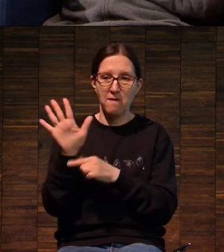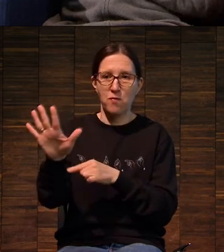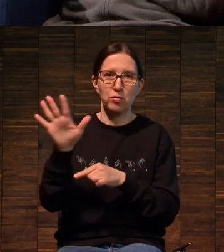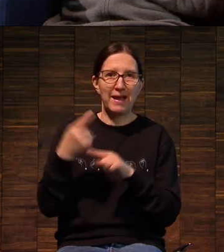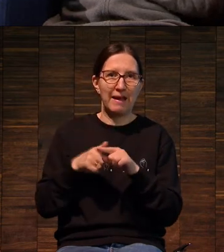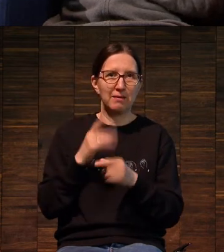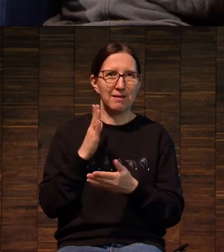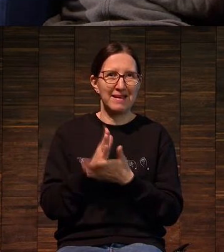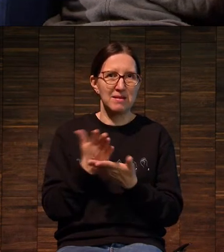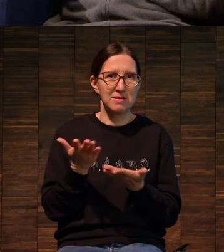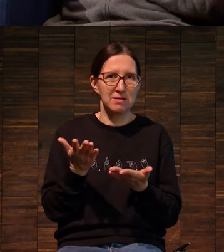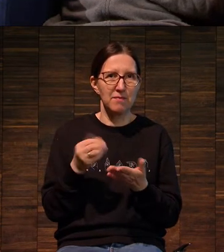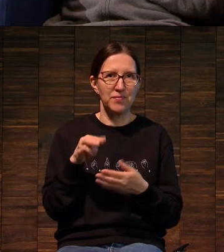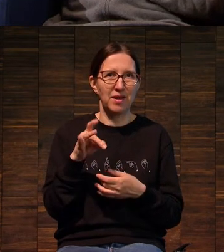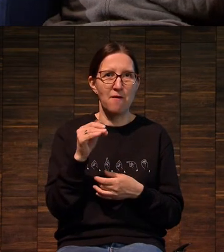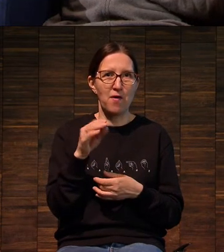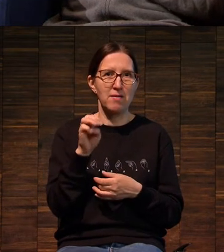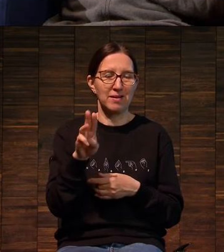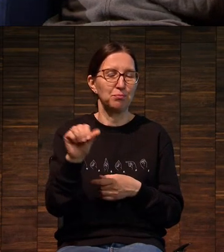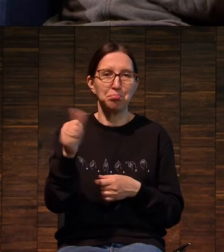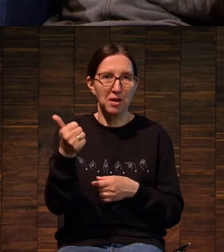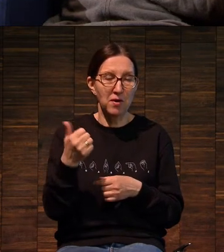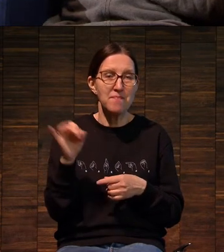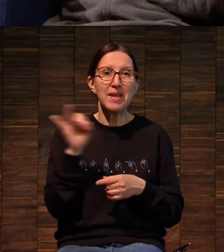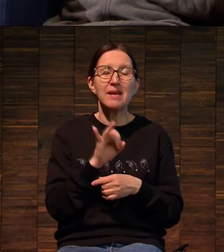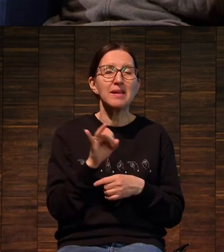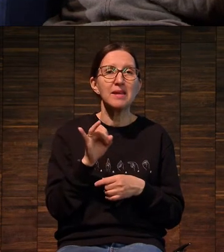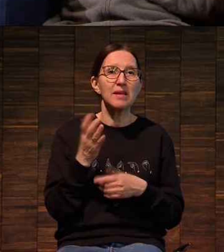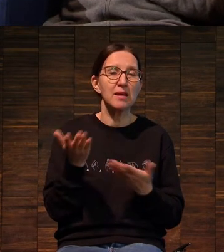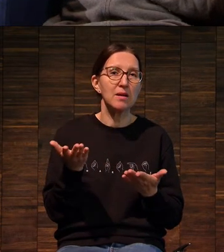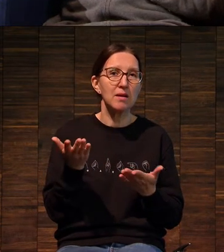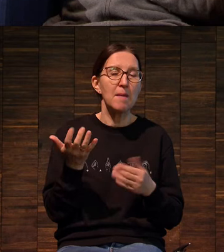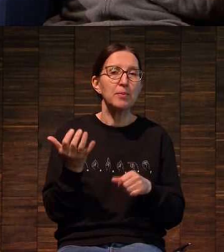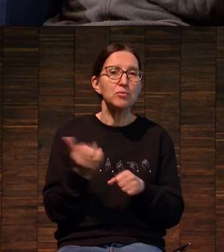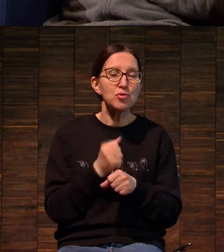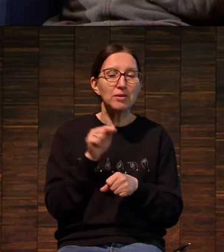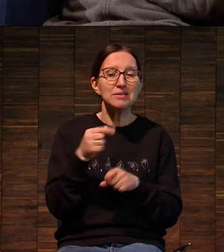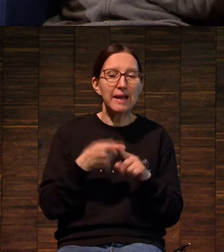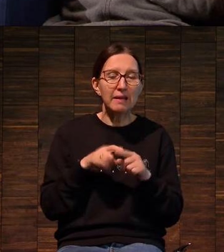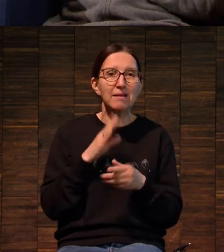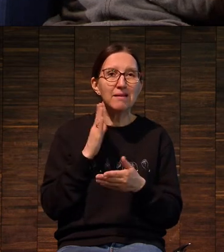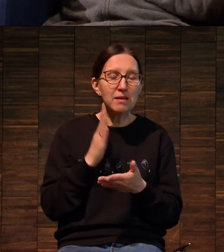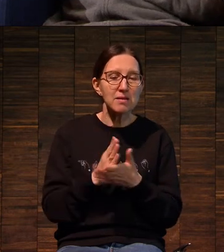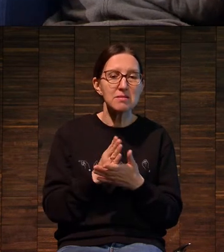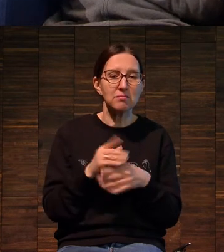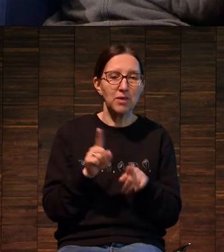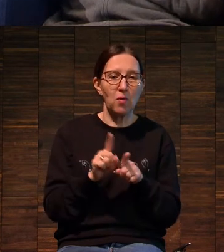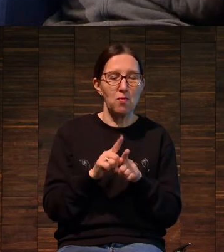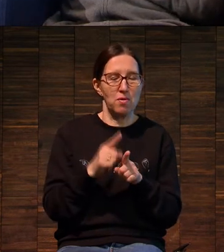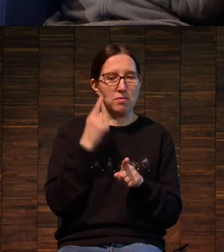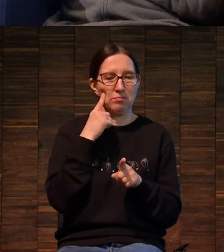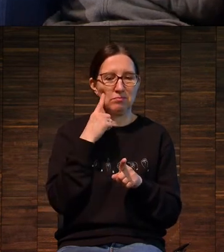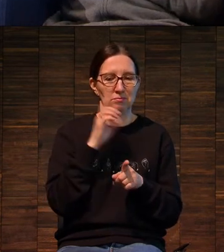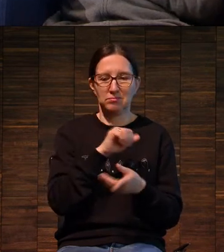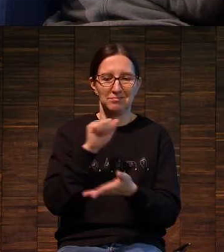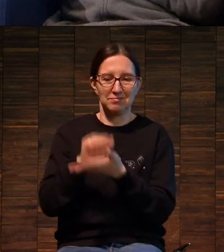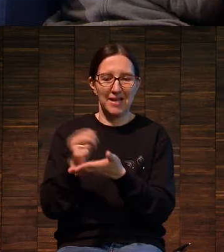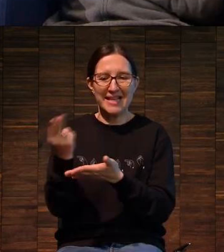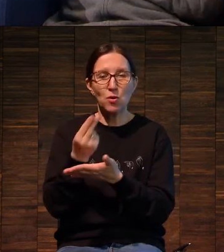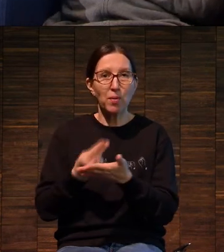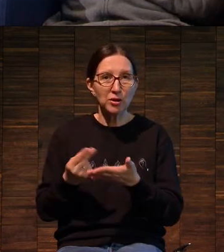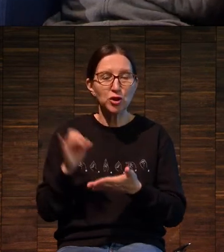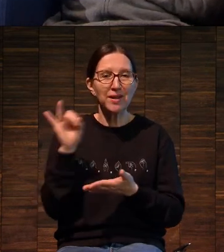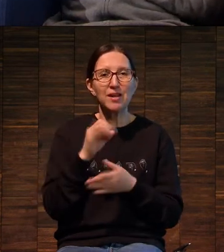То есть первое, что у нас есть, это вот это вот опосредованное изображение. И второе,